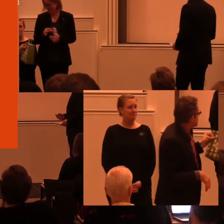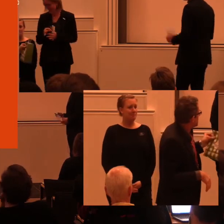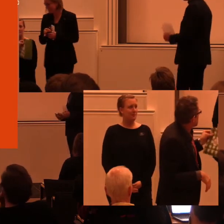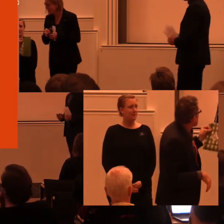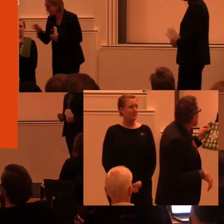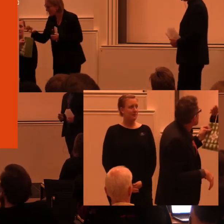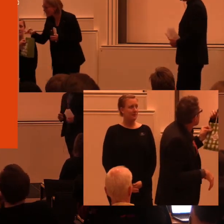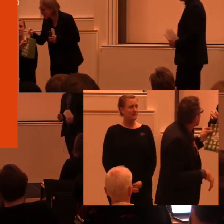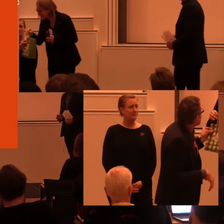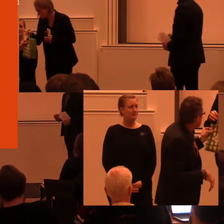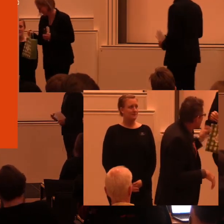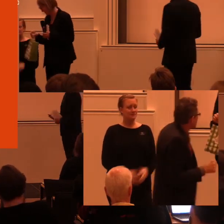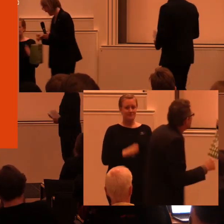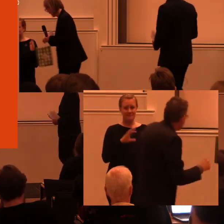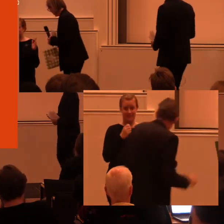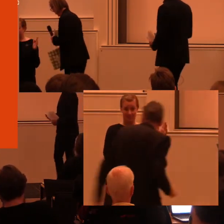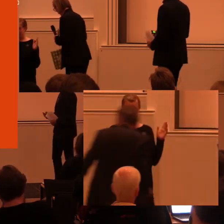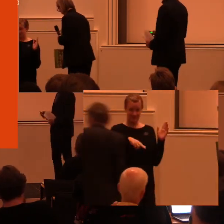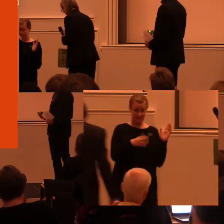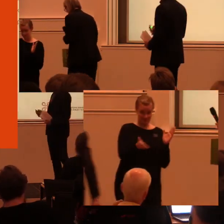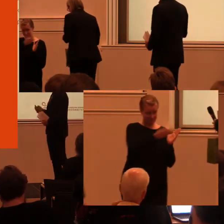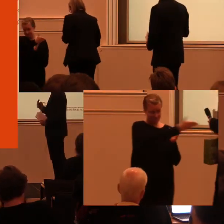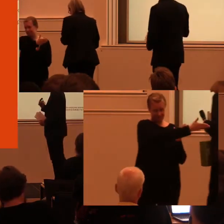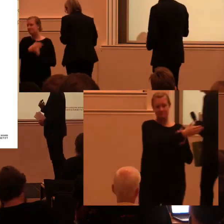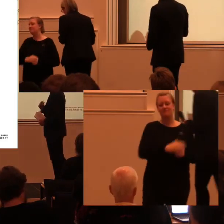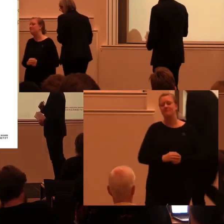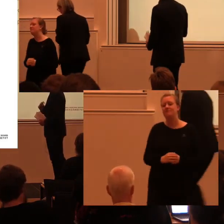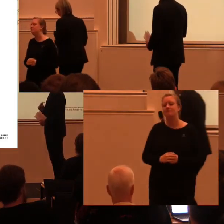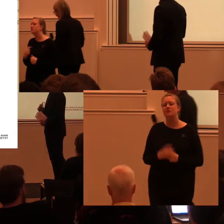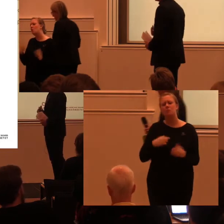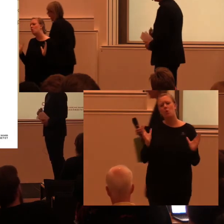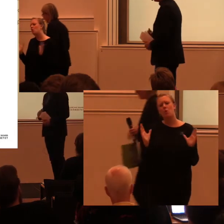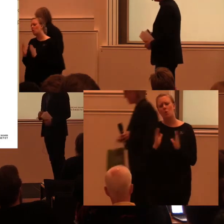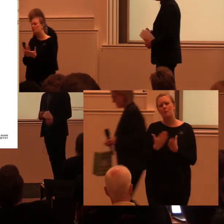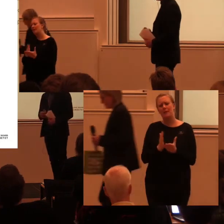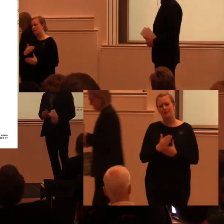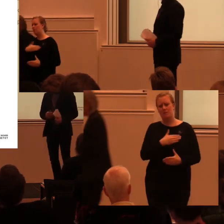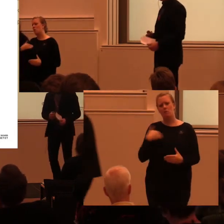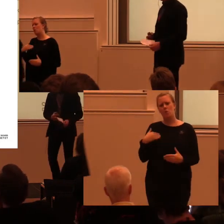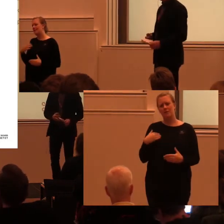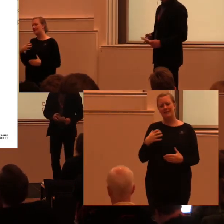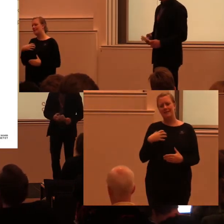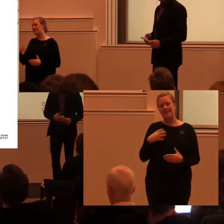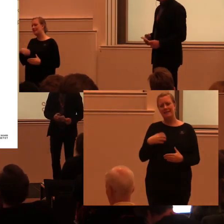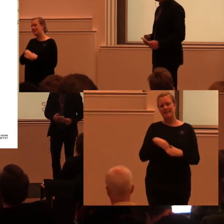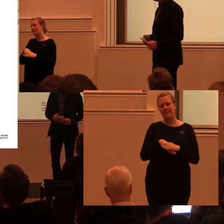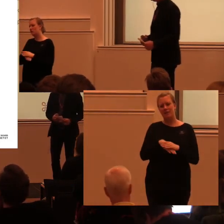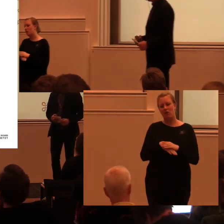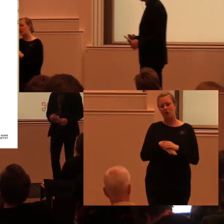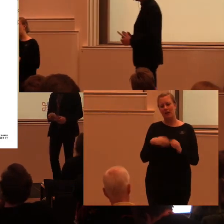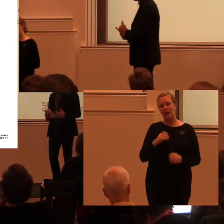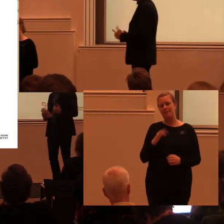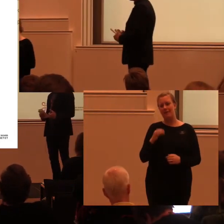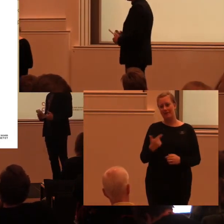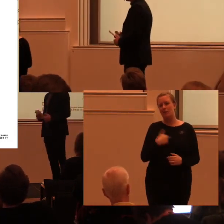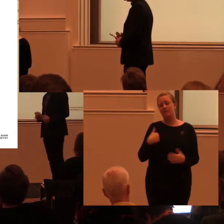Jag tänkte kort berätta också vad Riksantikvariembetet gör. Och vi har också delmål från regeringen.